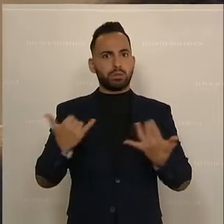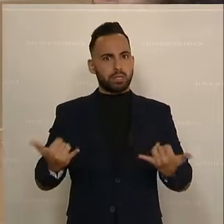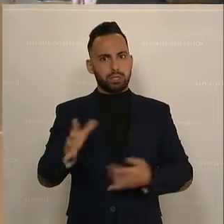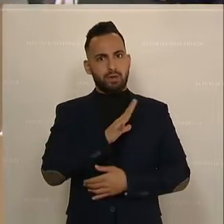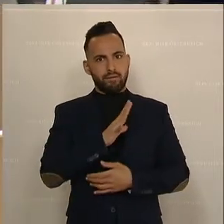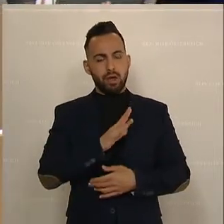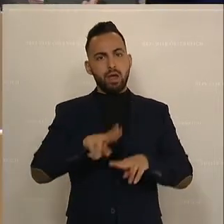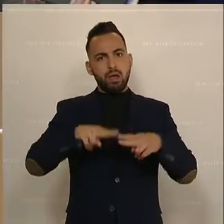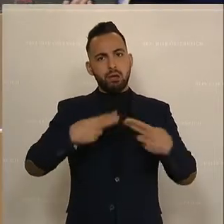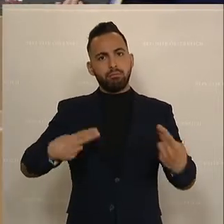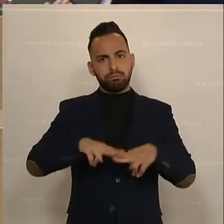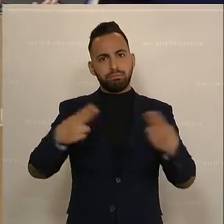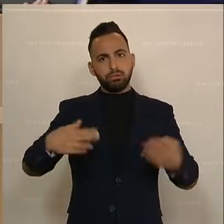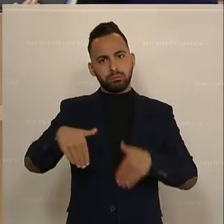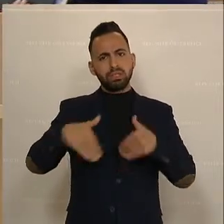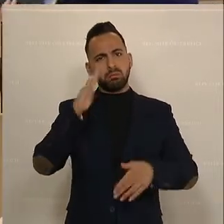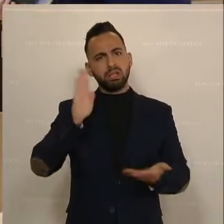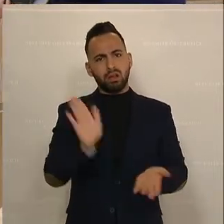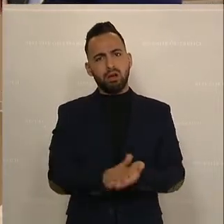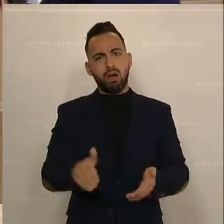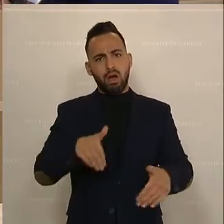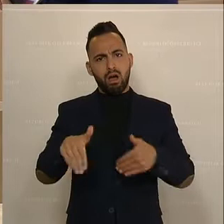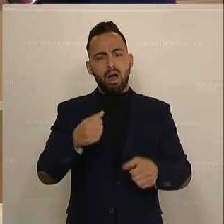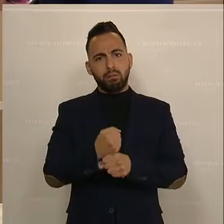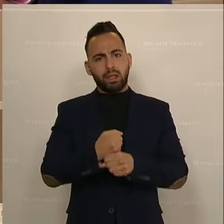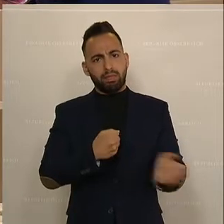Herr Bundesminister, fangen Sie endlich zu arbeiten an. Dankeschön.